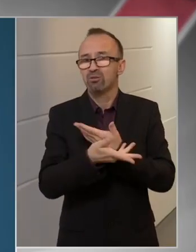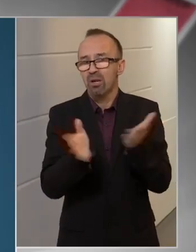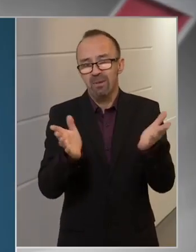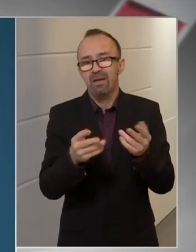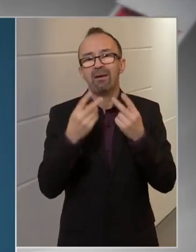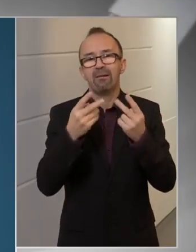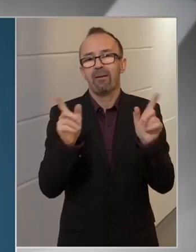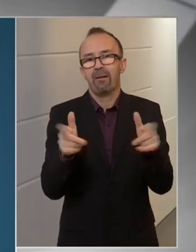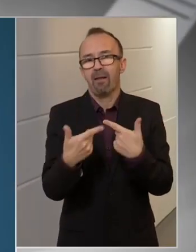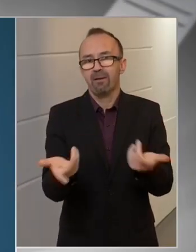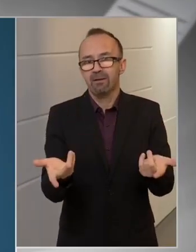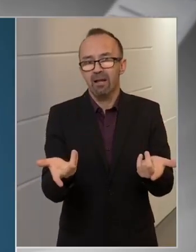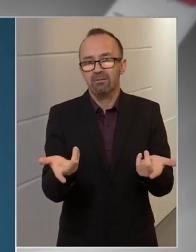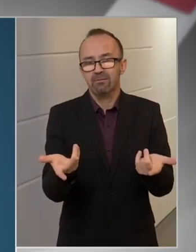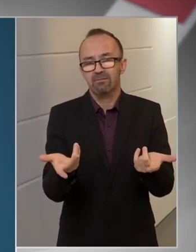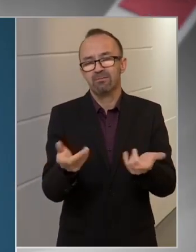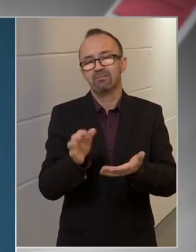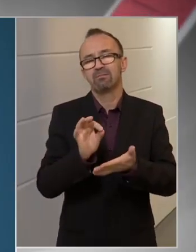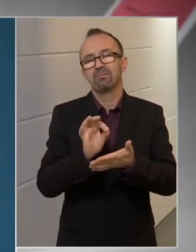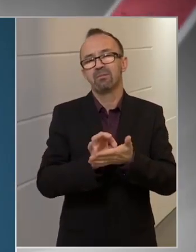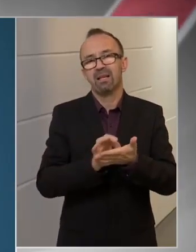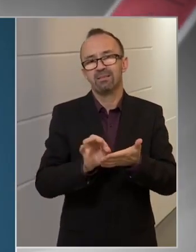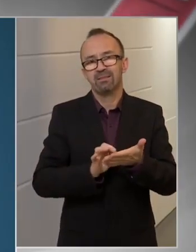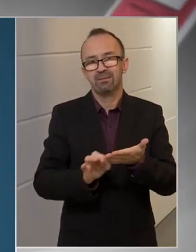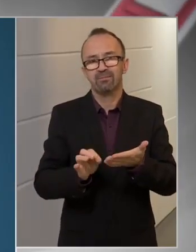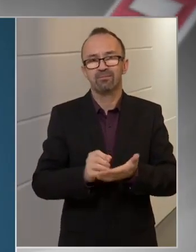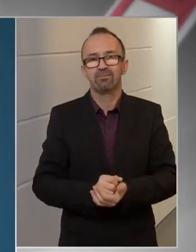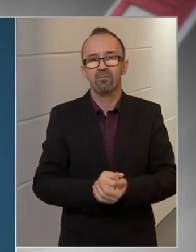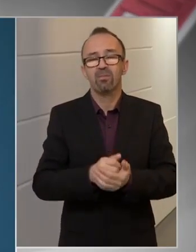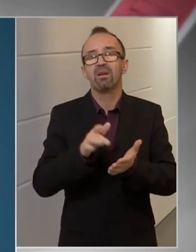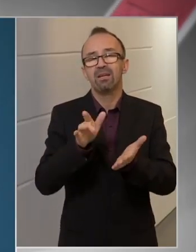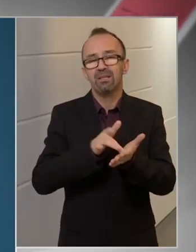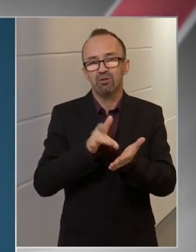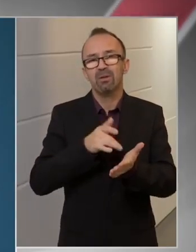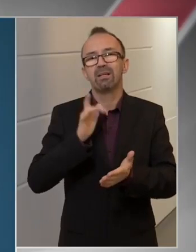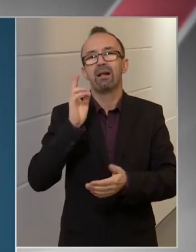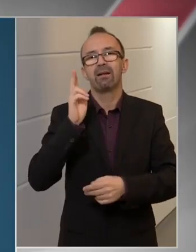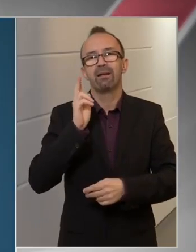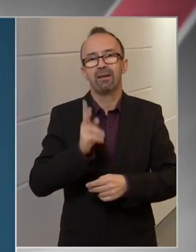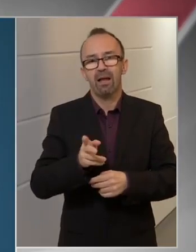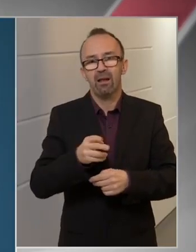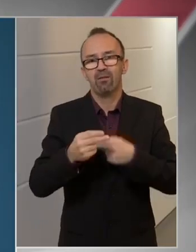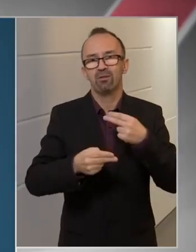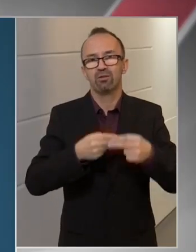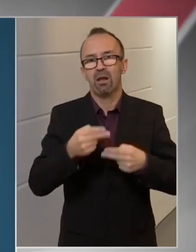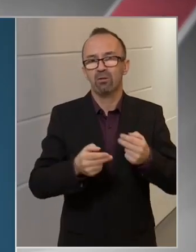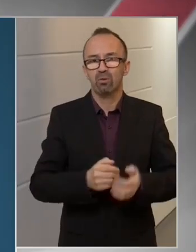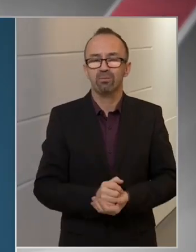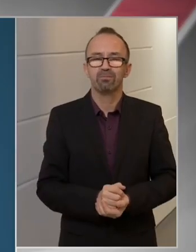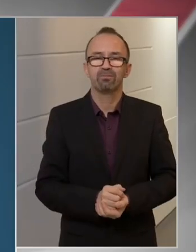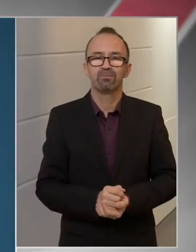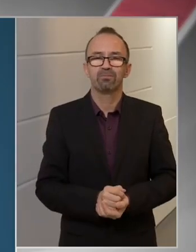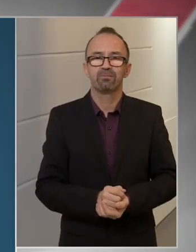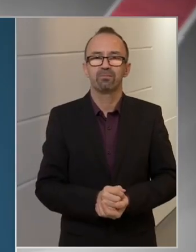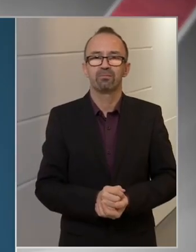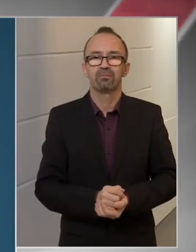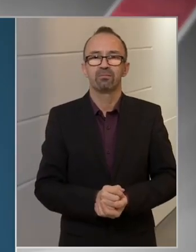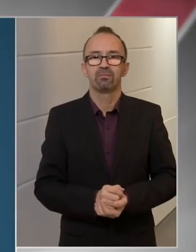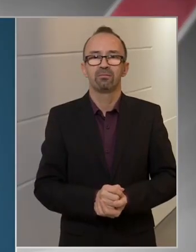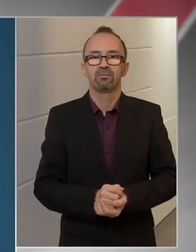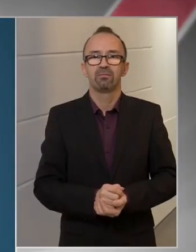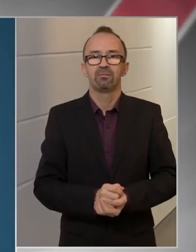nem mutatja az elszíneződést. Akkor meg kell ismételni ezt a tesztet. Hogyha